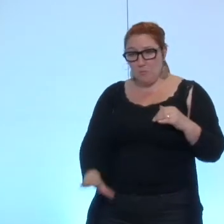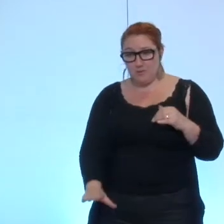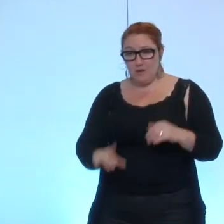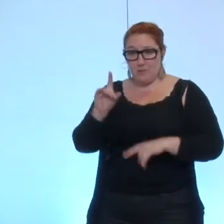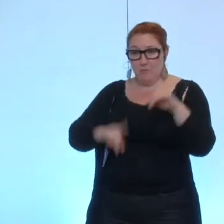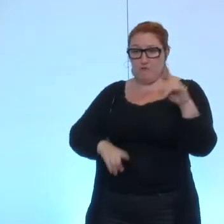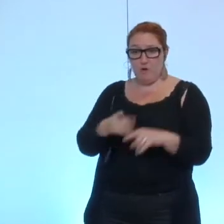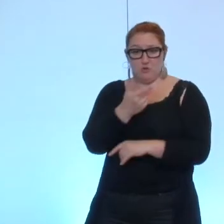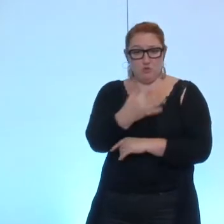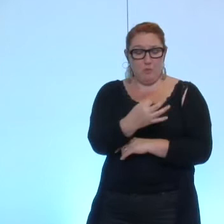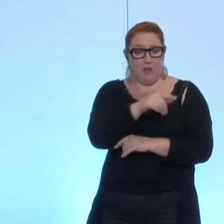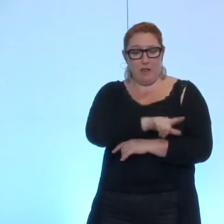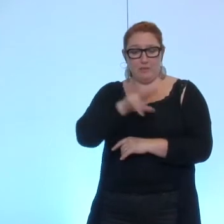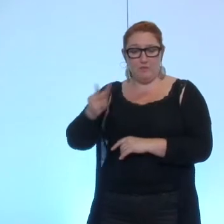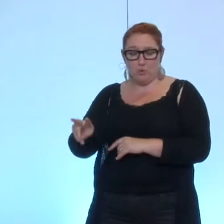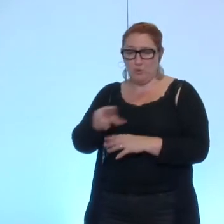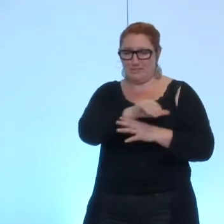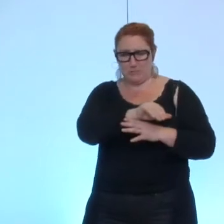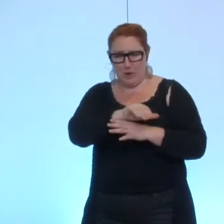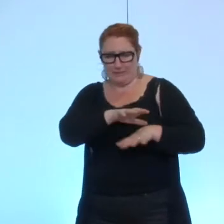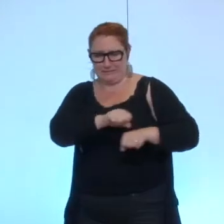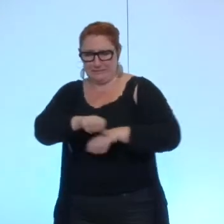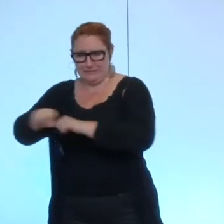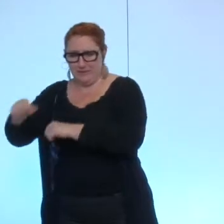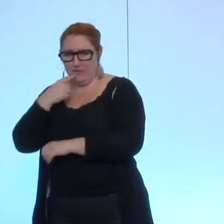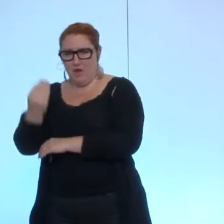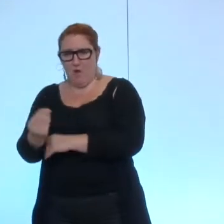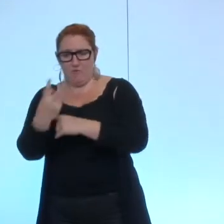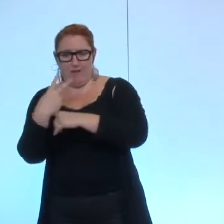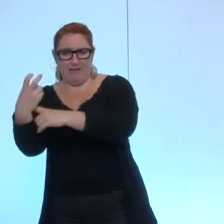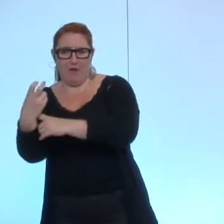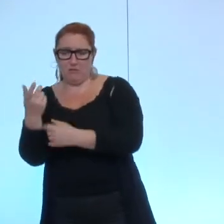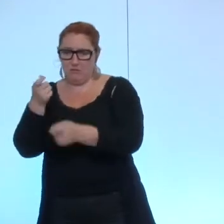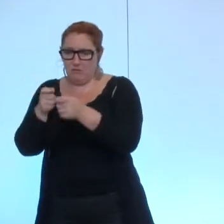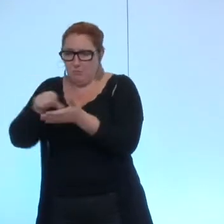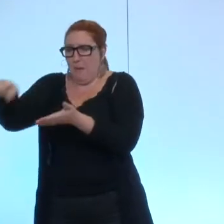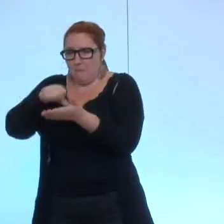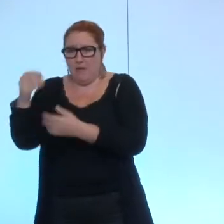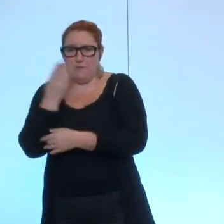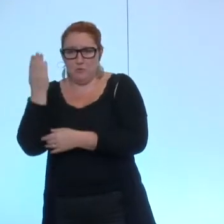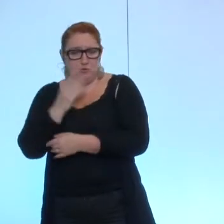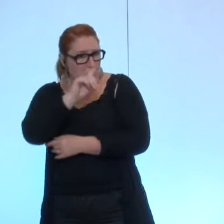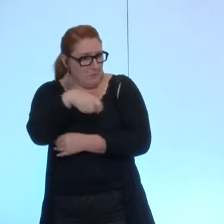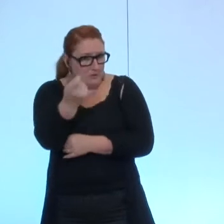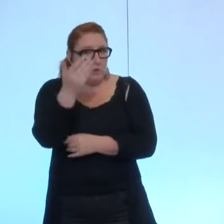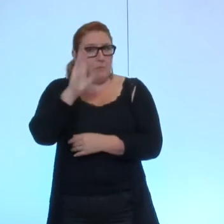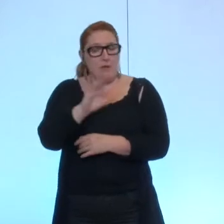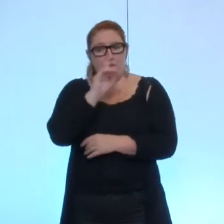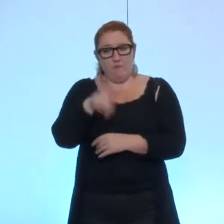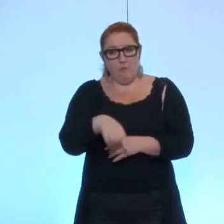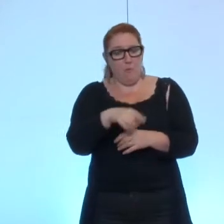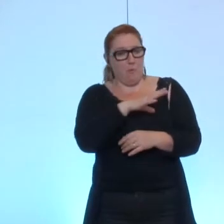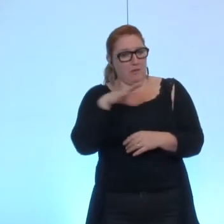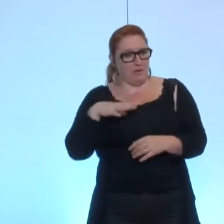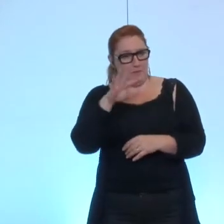souvent pendant la semaine et avoir besoin de payer des gardes de leurs enfants pour l'exercice de leur mandat municipal. Mais alors, expliquez-nous, Madame